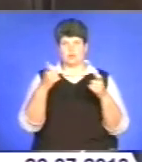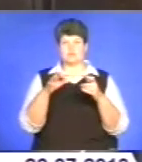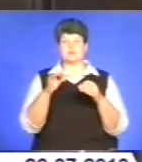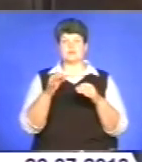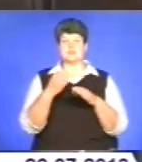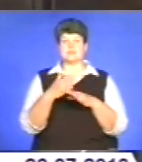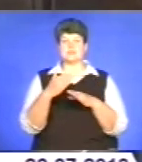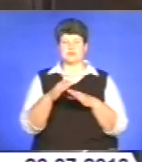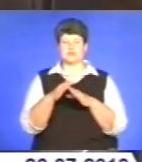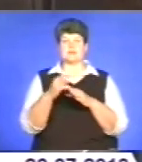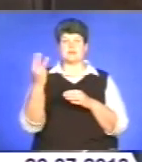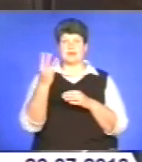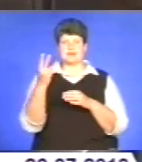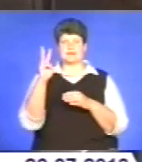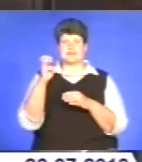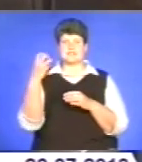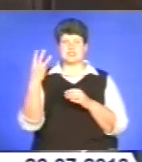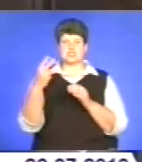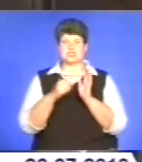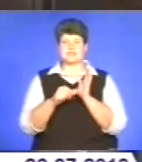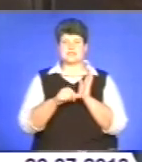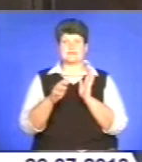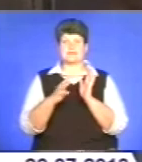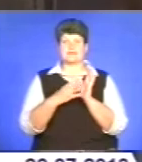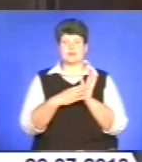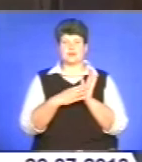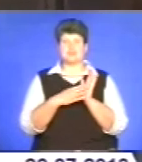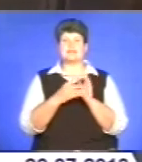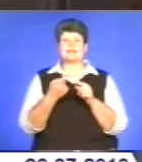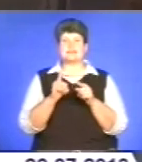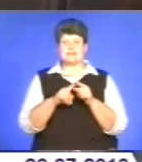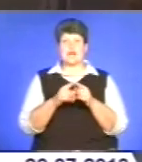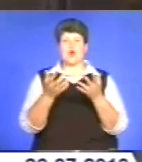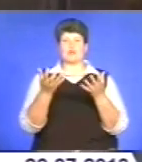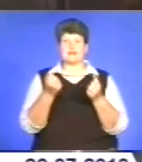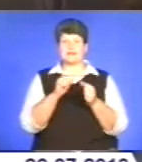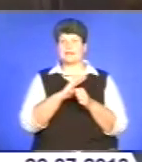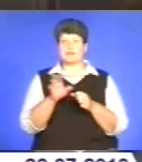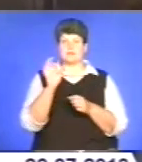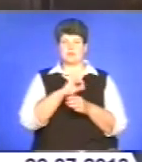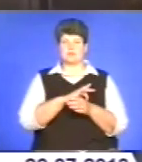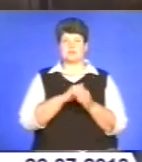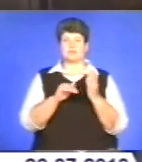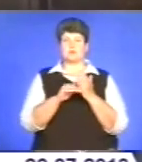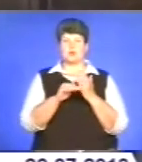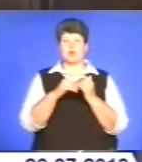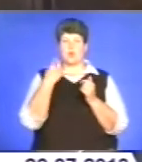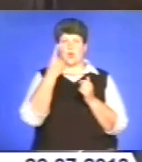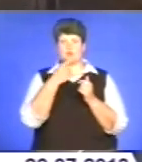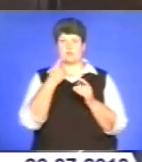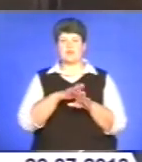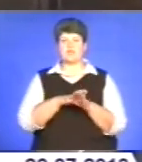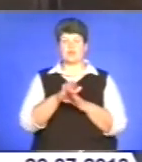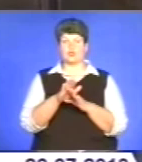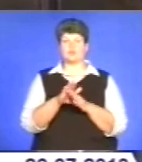частиною 3 статті 369 зі значком 2, тобто одержання неправомірної вигоди за сприяння особі, яка виконує